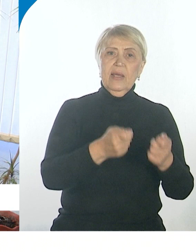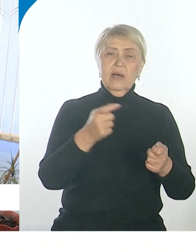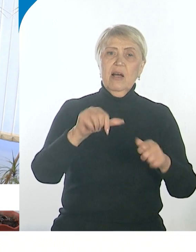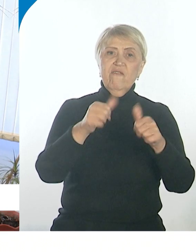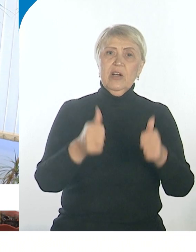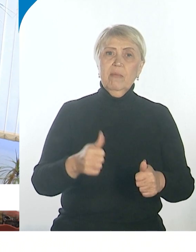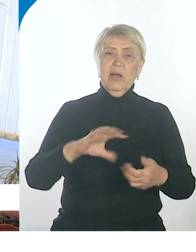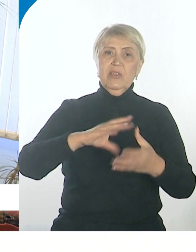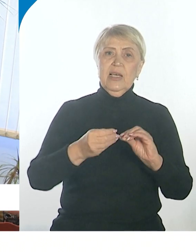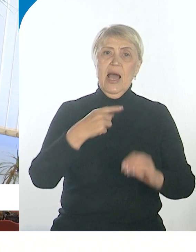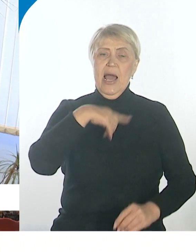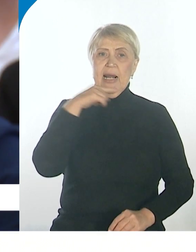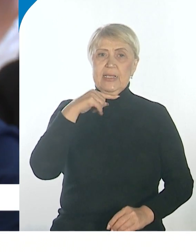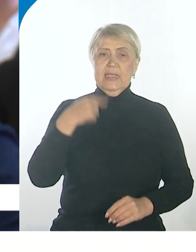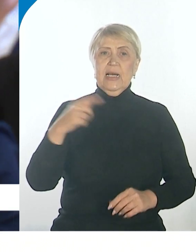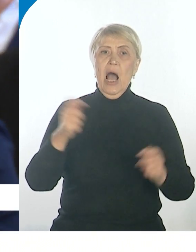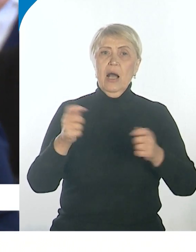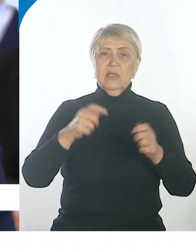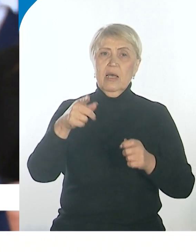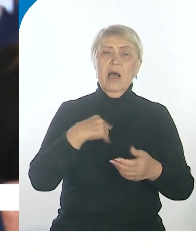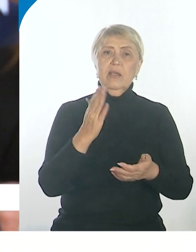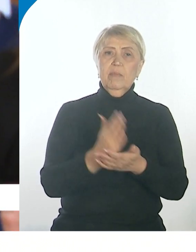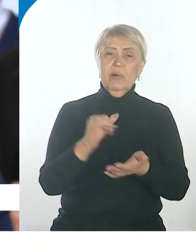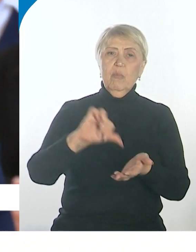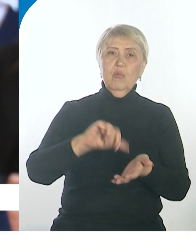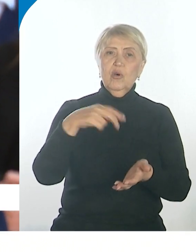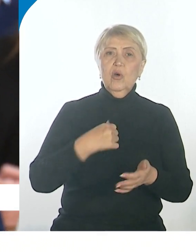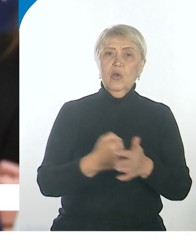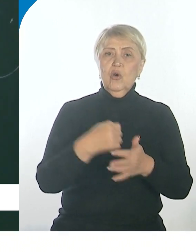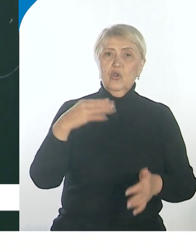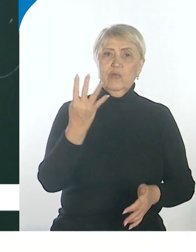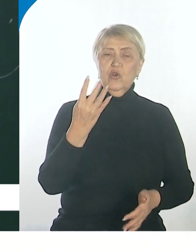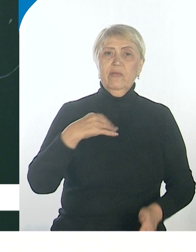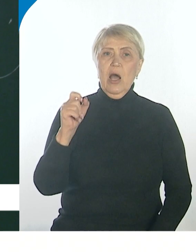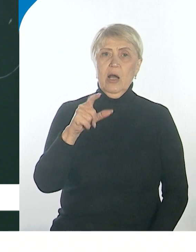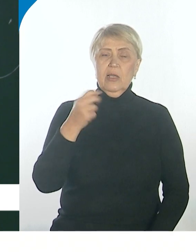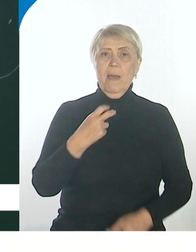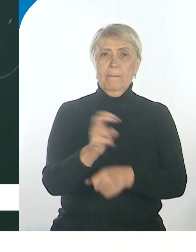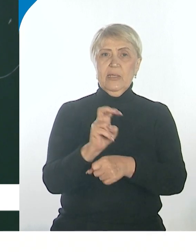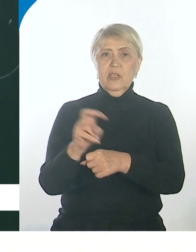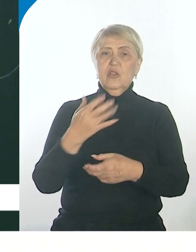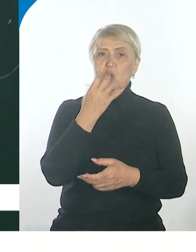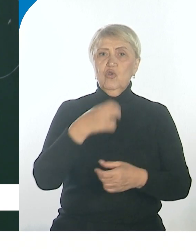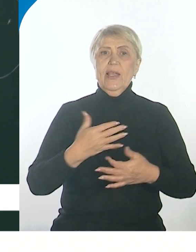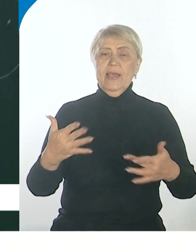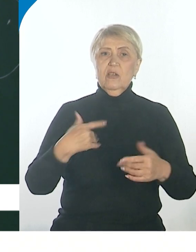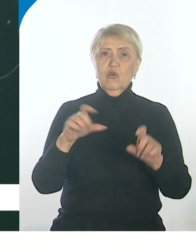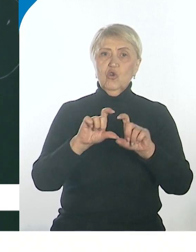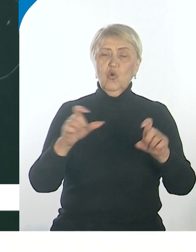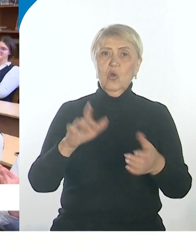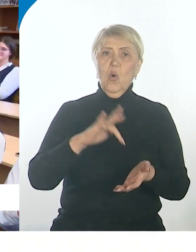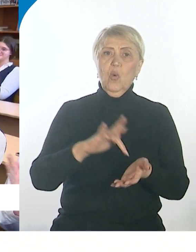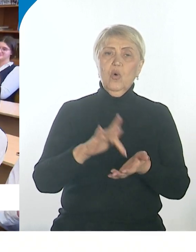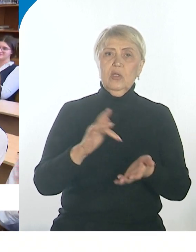акции «Вахта героев Отечества». Они пробудут в краевом центре до 4 октября и посетят еще несколько школ города, где проведут